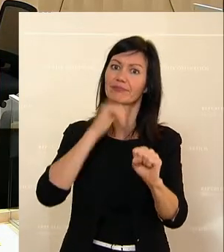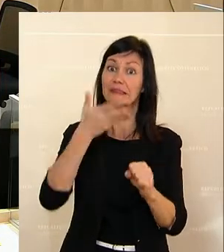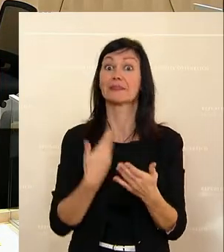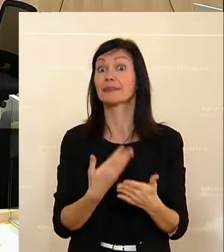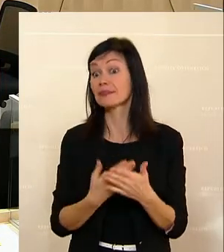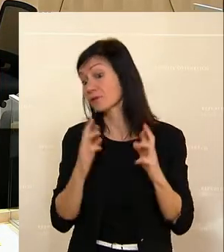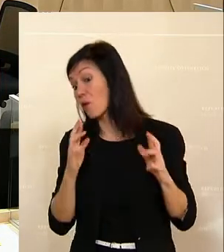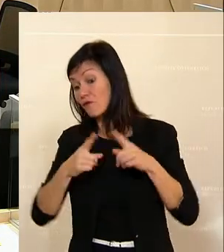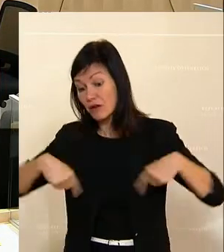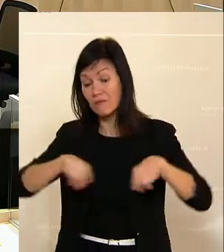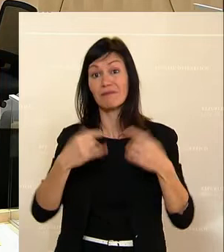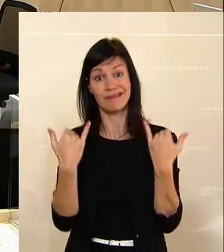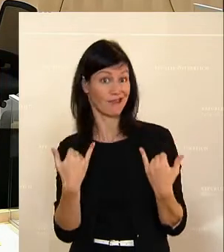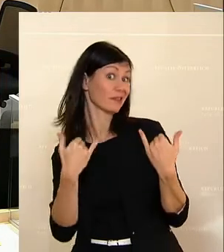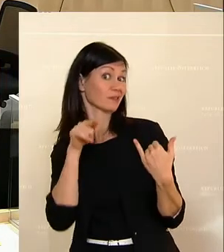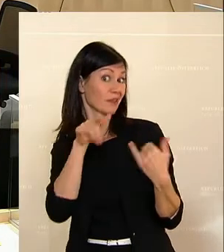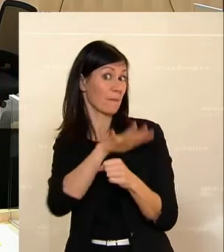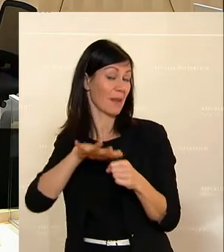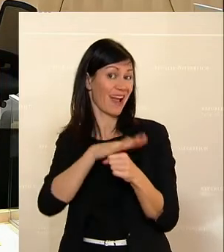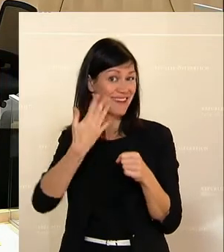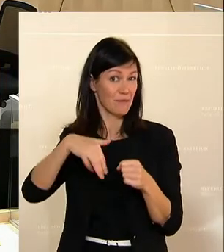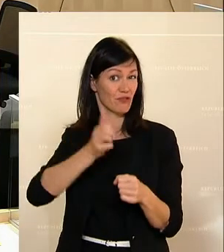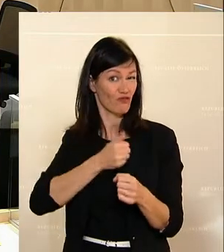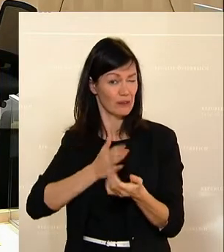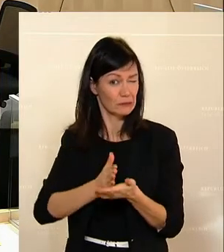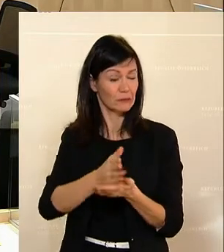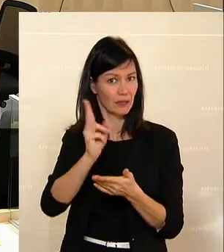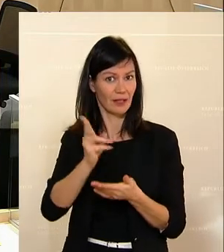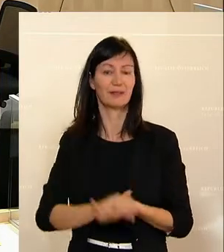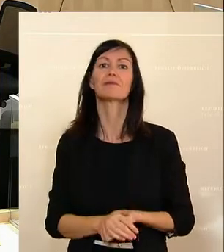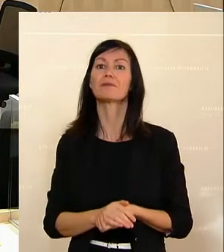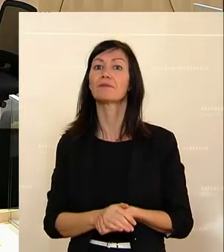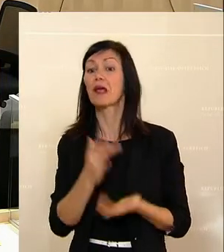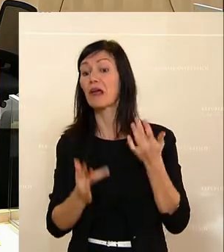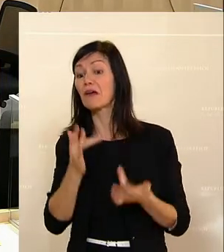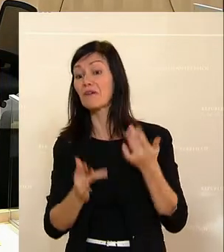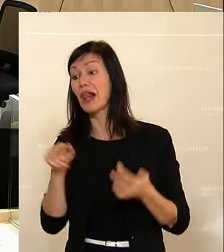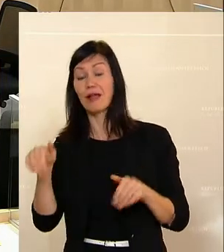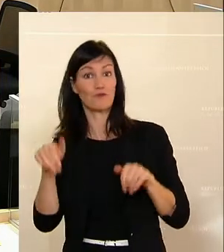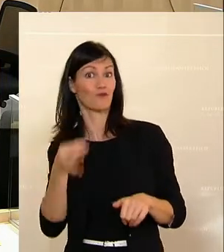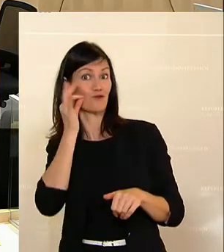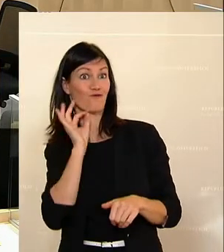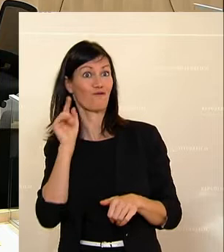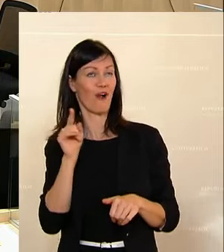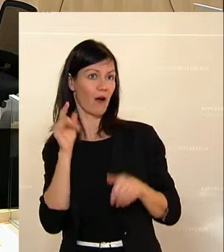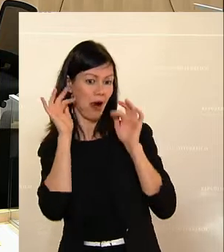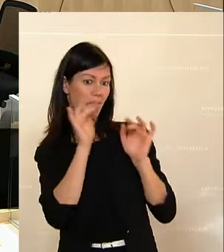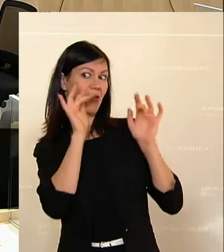dass wir in diesem Bereich auch jetzt ein bisschen mehr weiterbekommen können. Vielleicht ist auch der Charme der Frauen notwendig, um den französischen